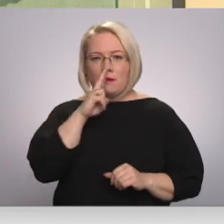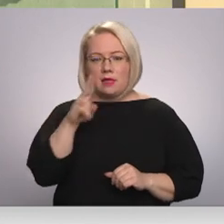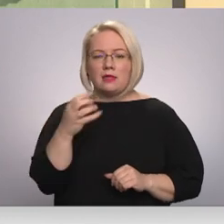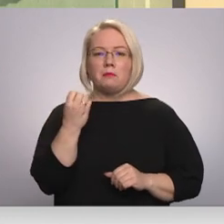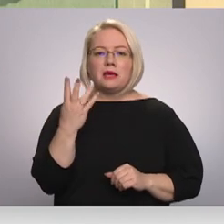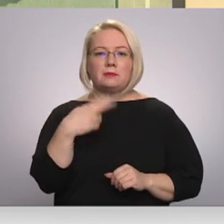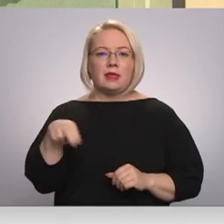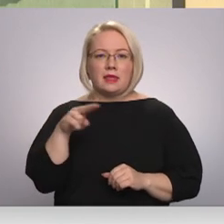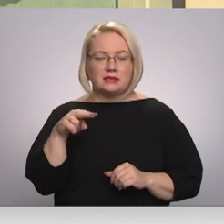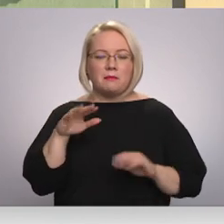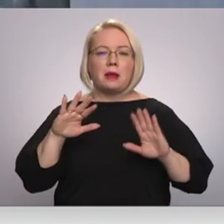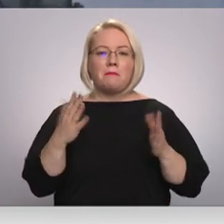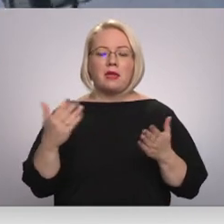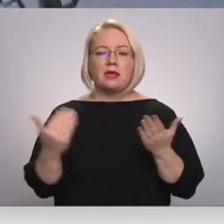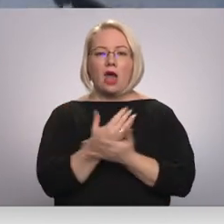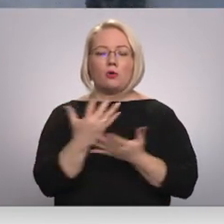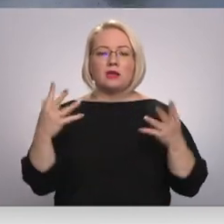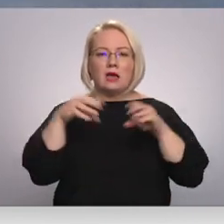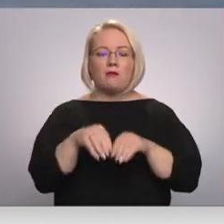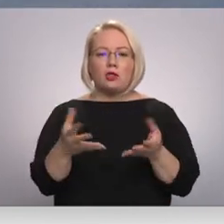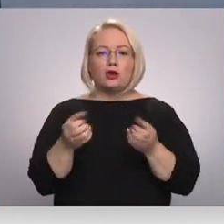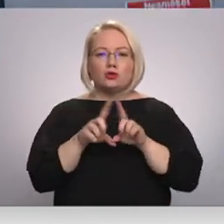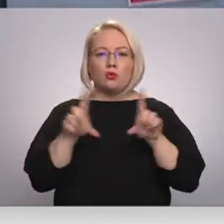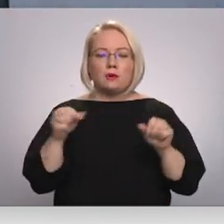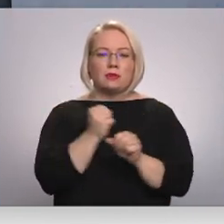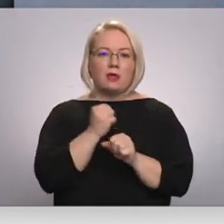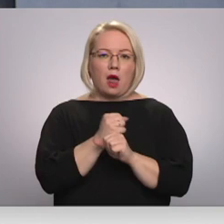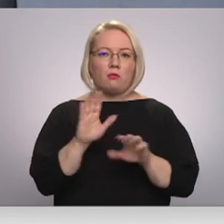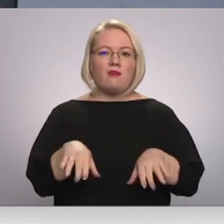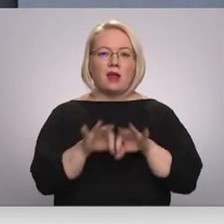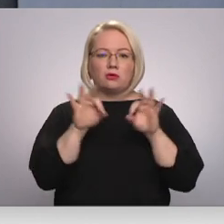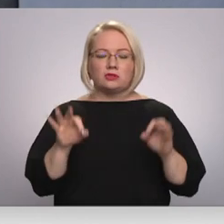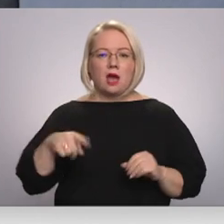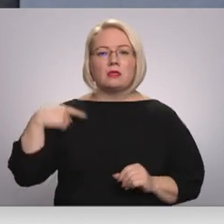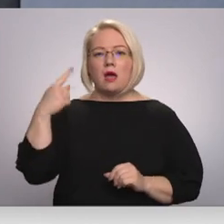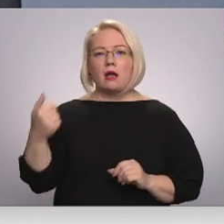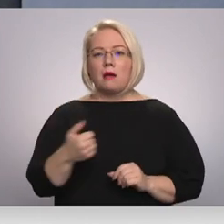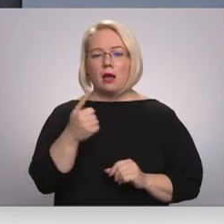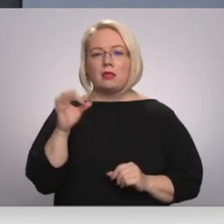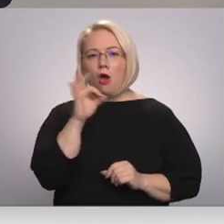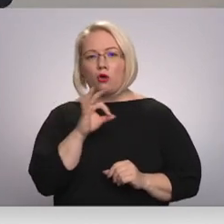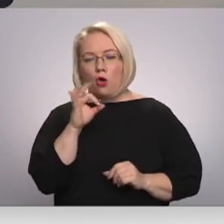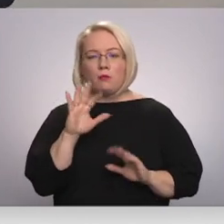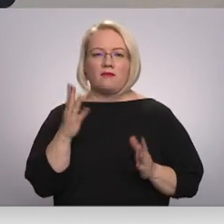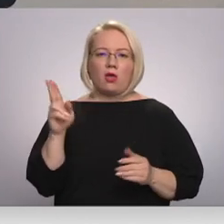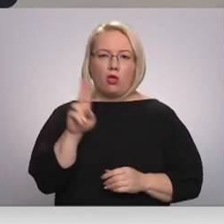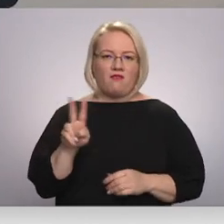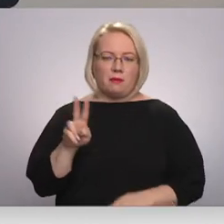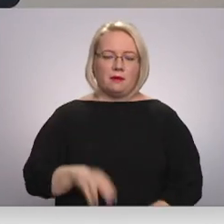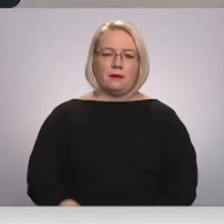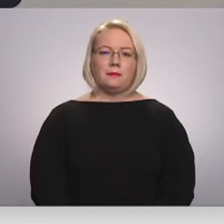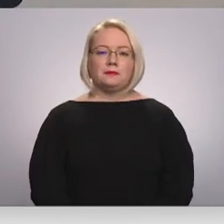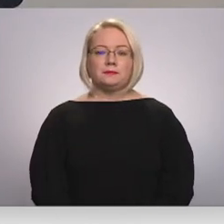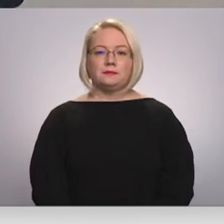decembrī, bet jaunais apvienotais uzņēmums darbu varētu uzsākt nākamā gada, oktobrī vai novembrī. Aigars